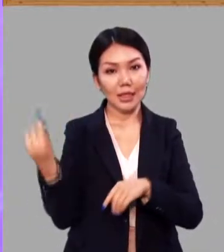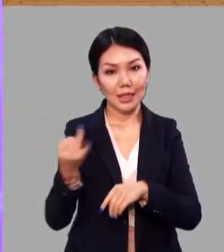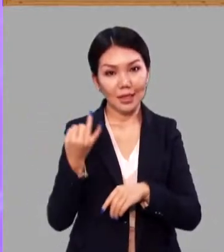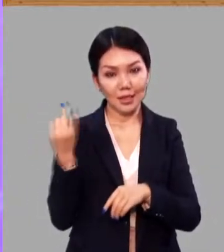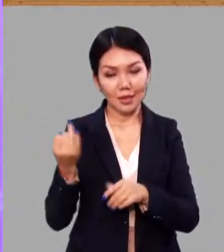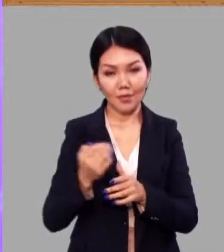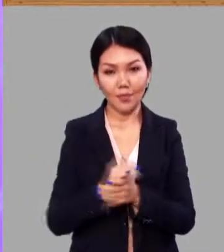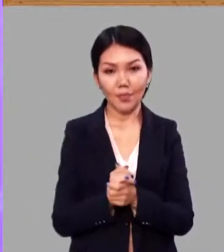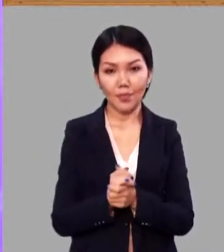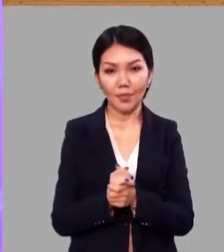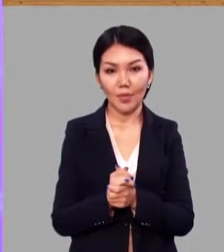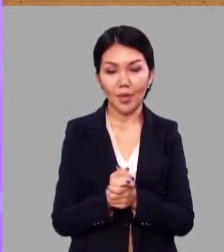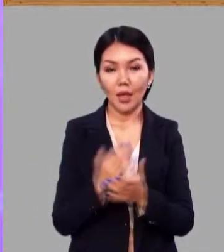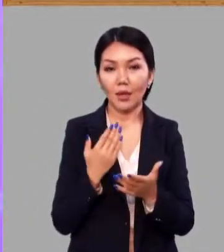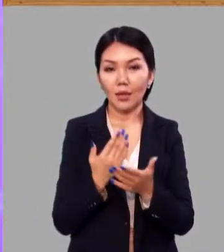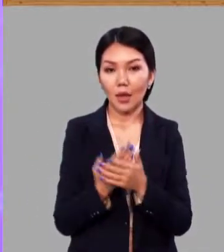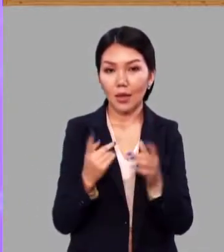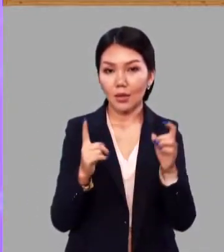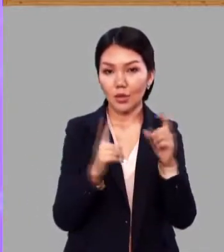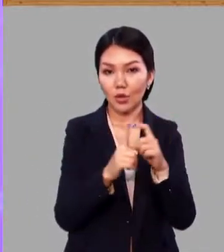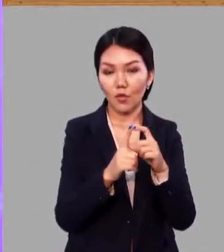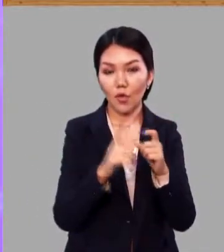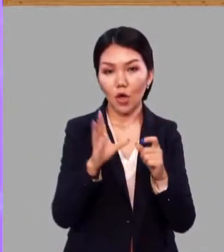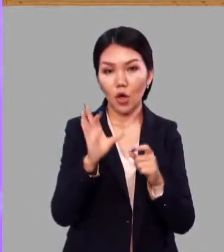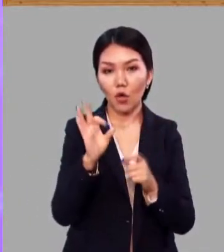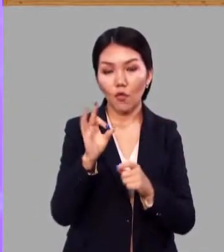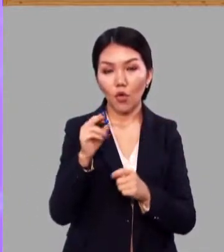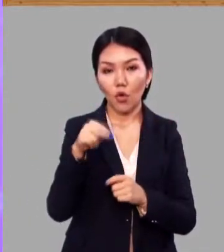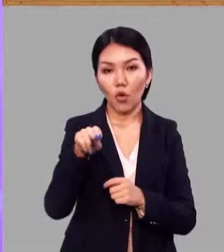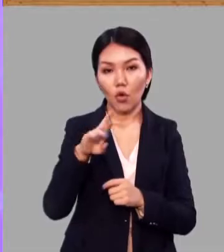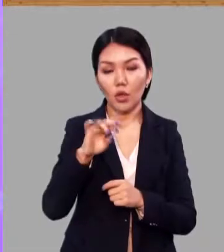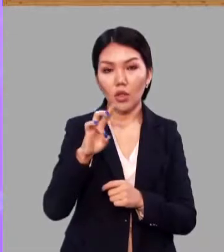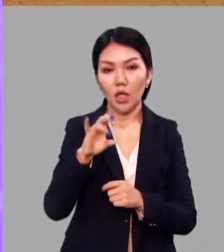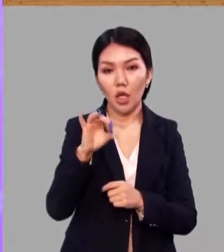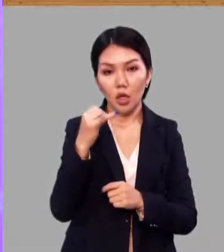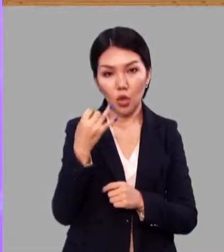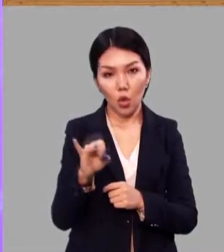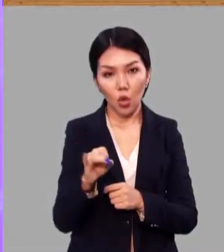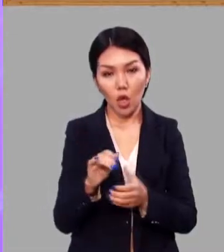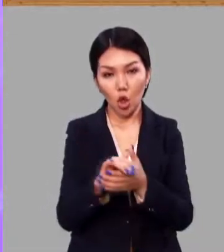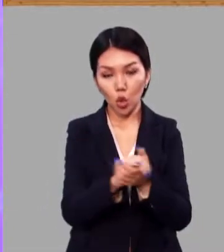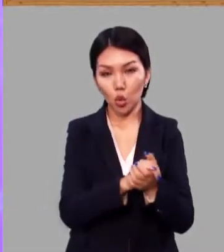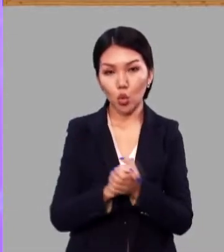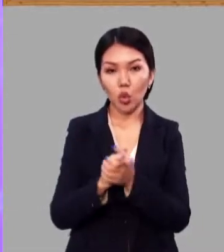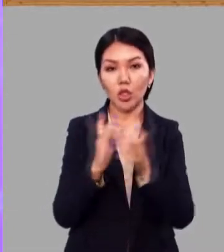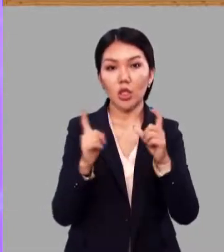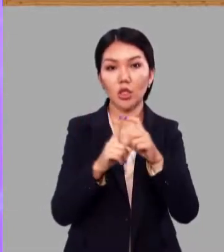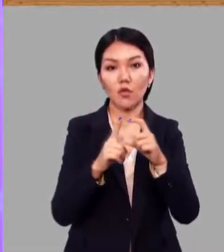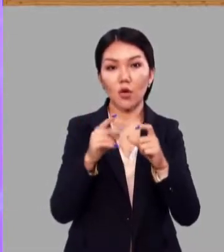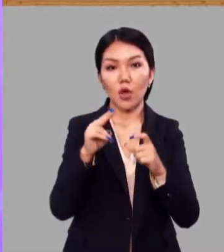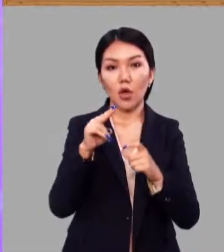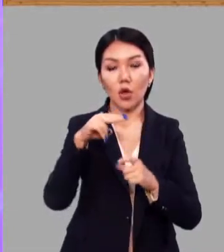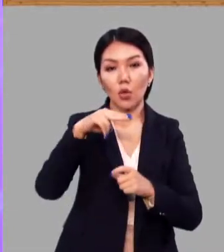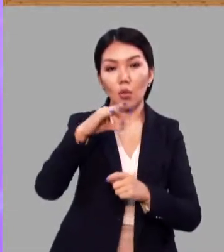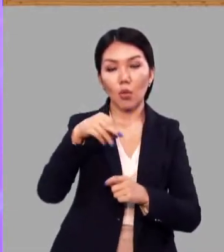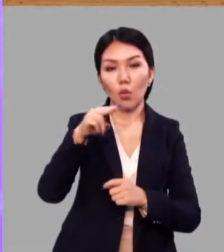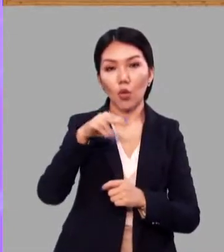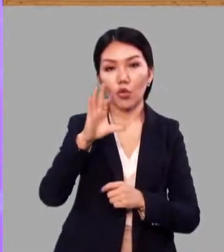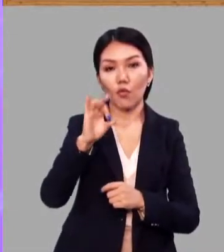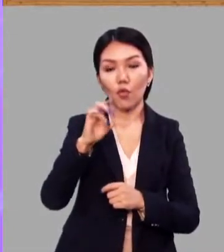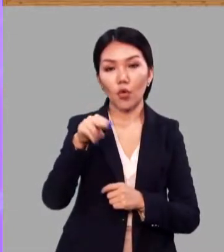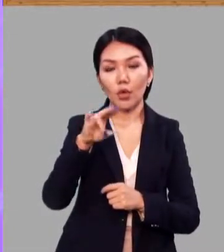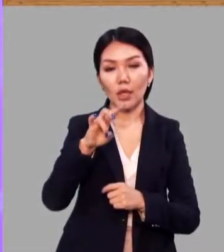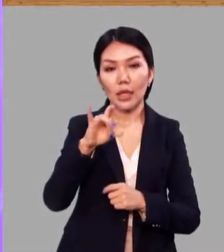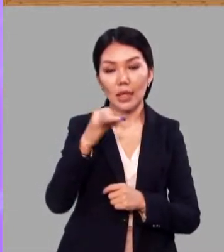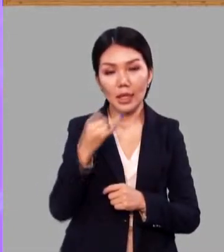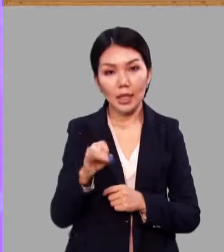интересов. Так, слово «водяной» дружит со словом «подводный», потому что